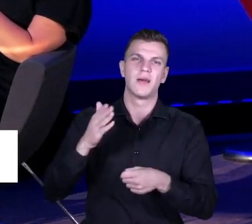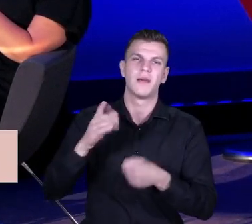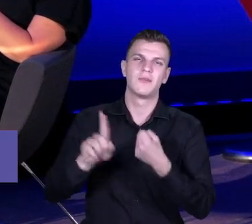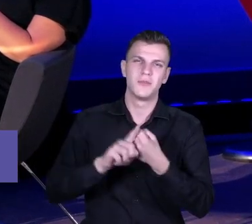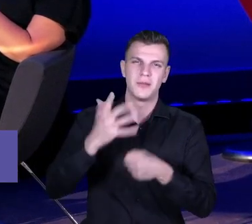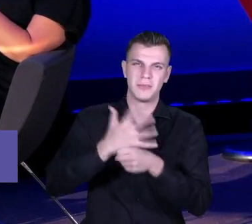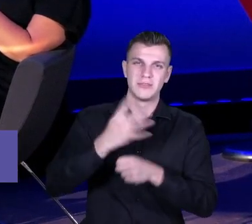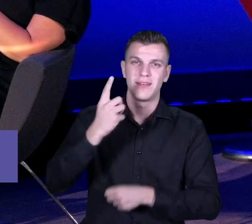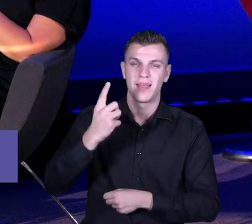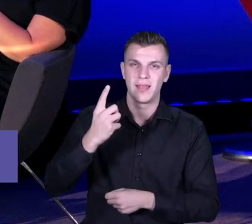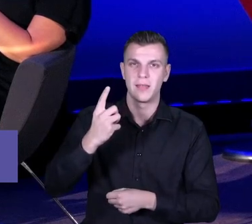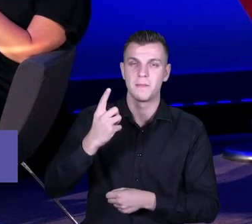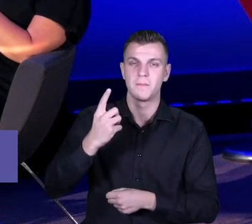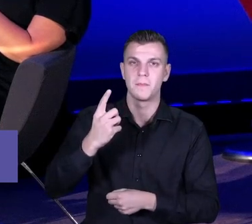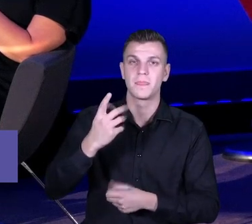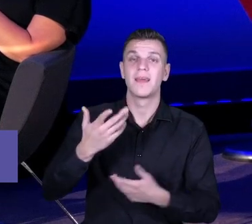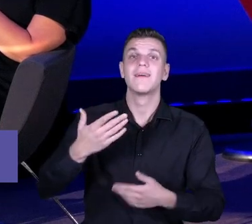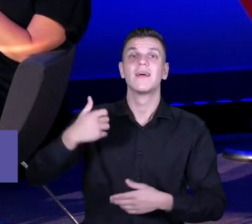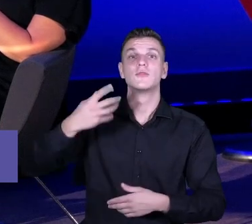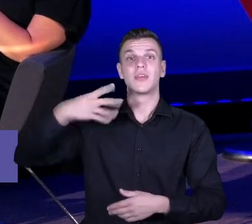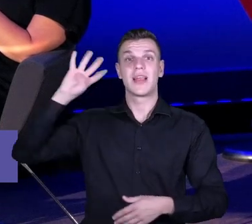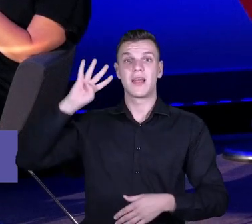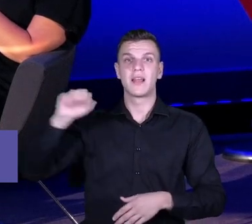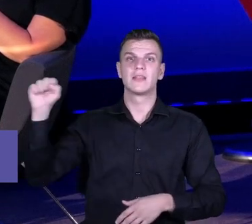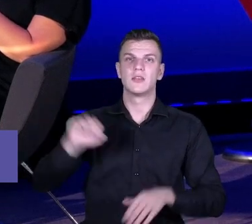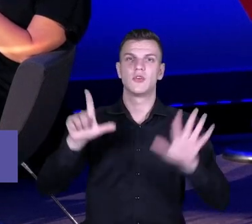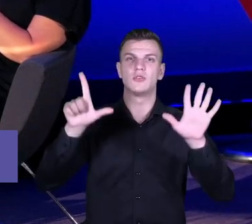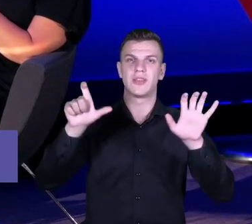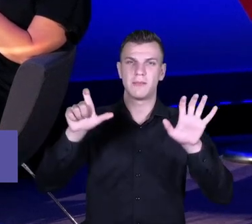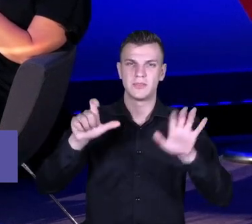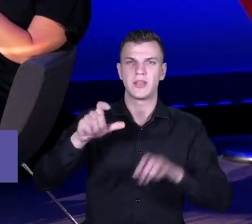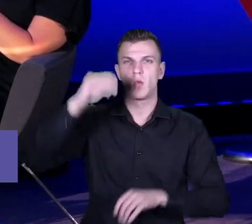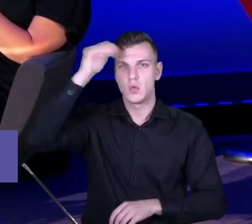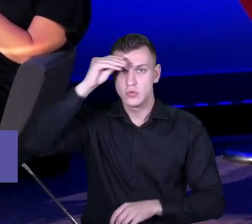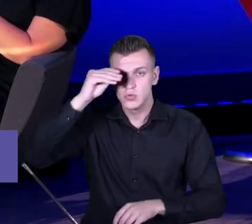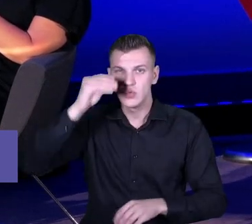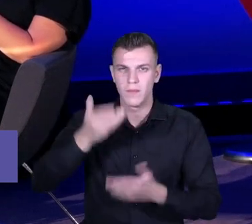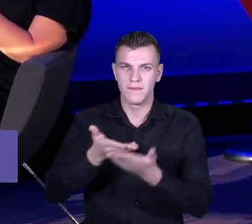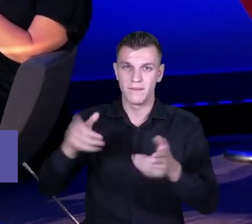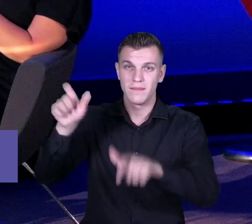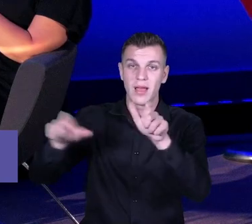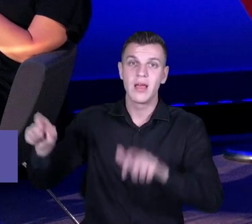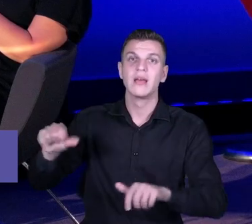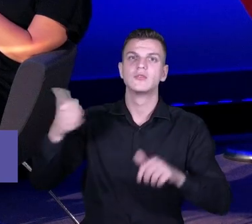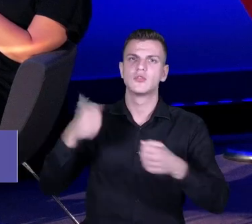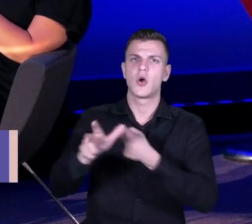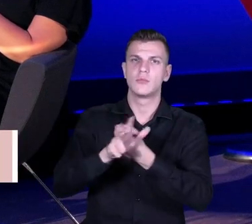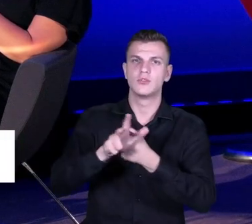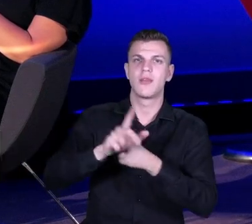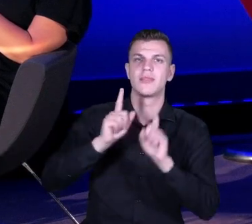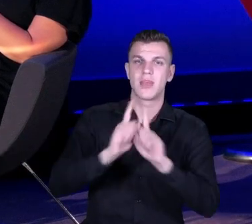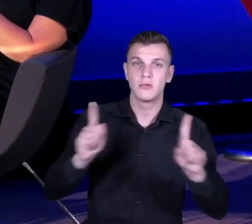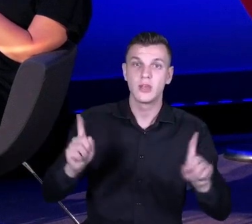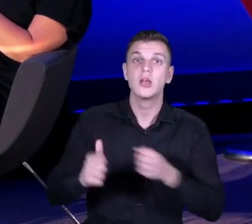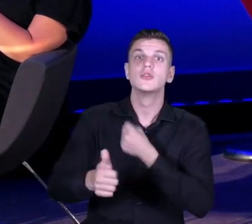lata temu, 1700 uczniów, 180 nauczycieli, 60 pracowników